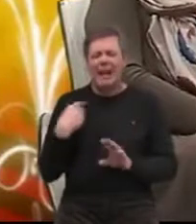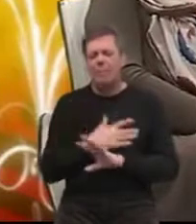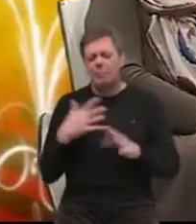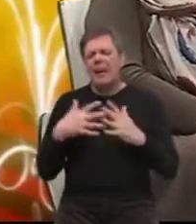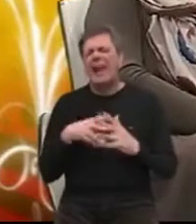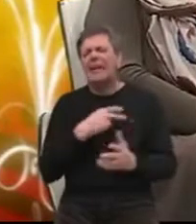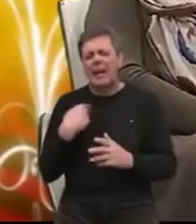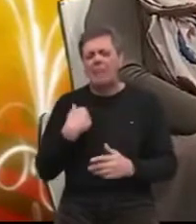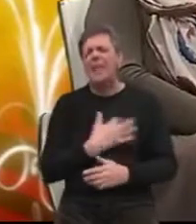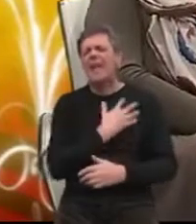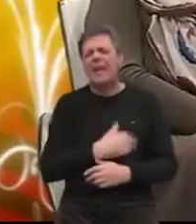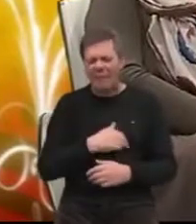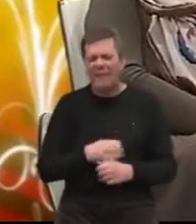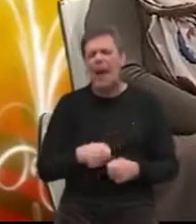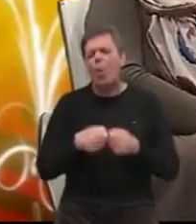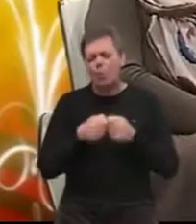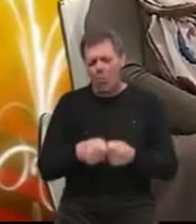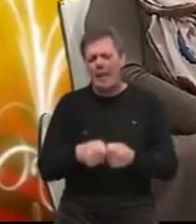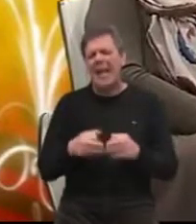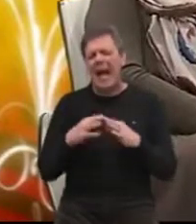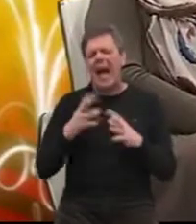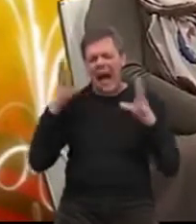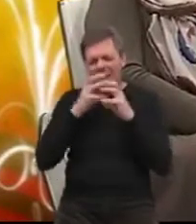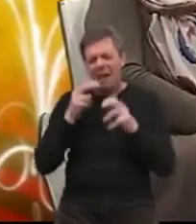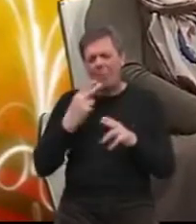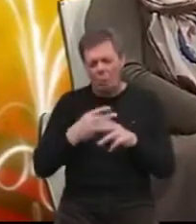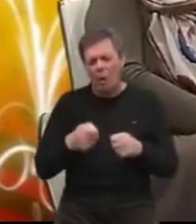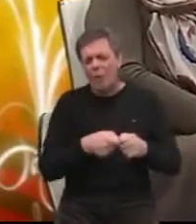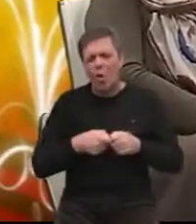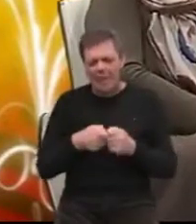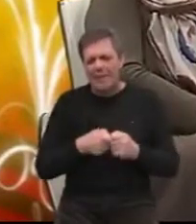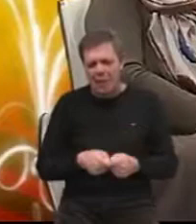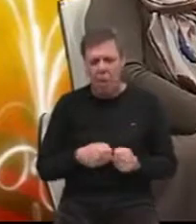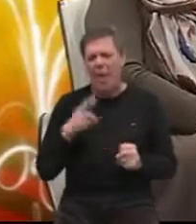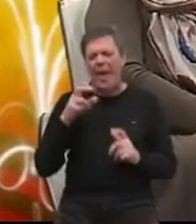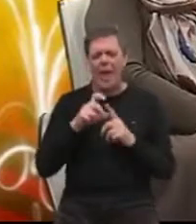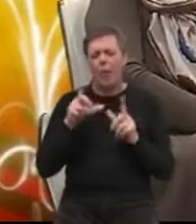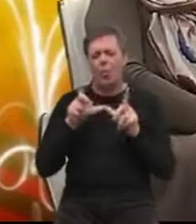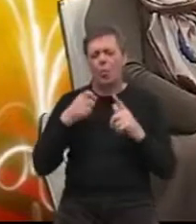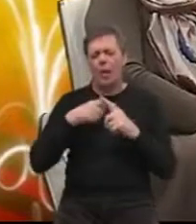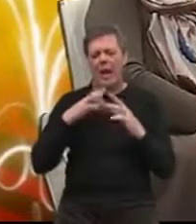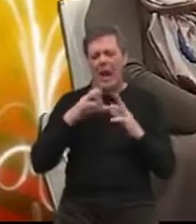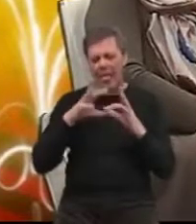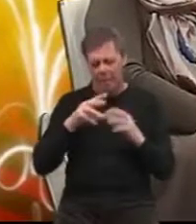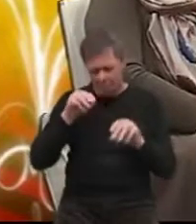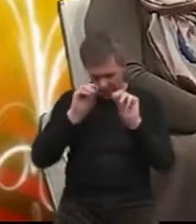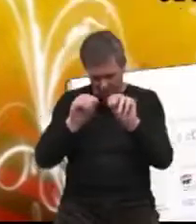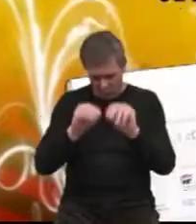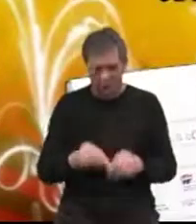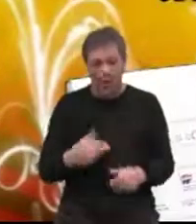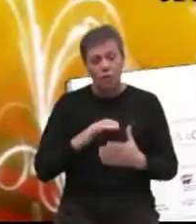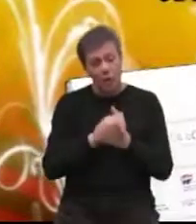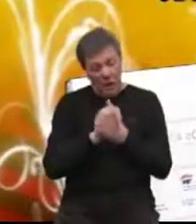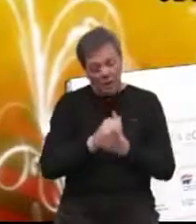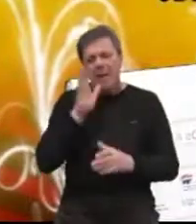grad Zagreb i Hrvatska udruga Zalshemjerov u bolest organiziraju edukal. Čestitam im i želim da tako